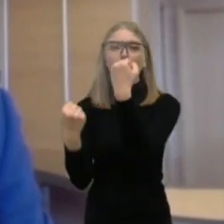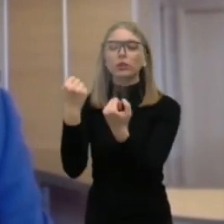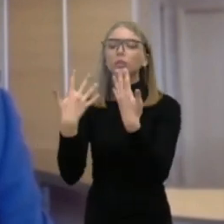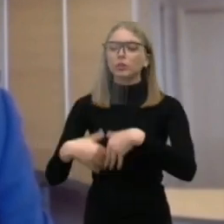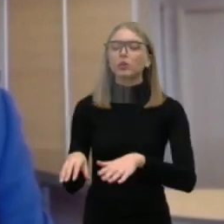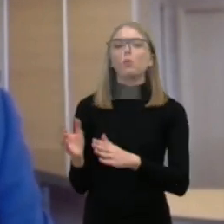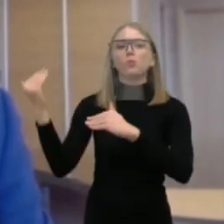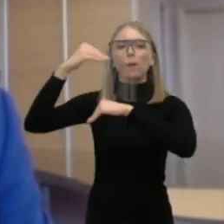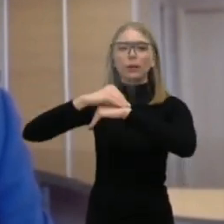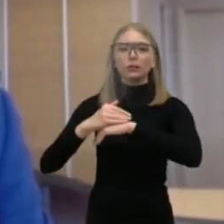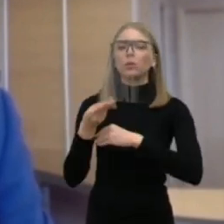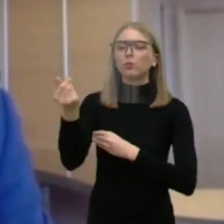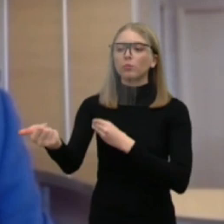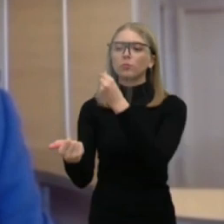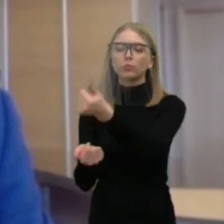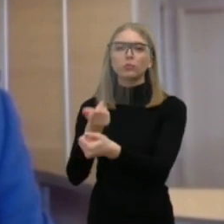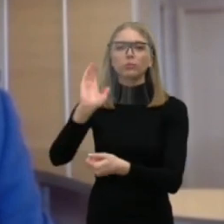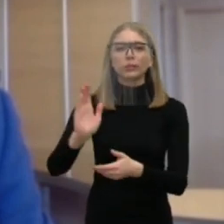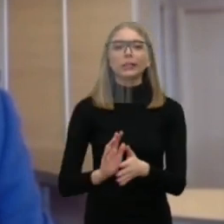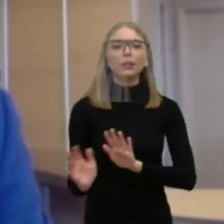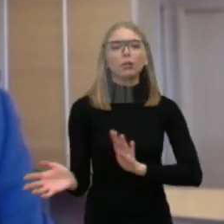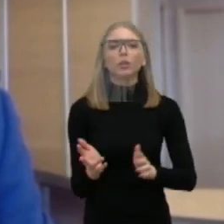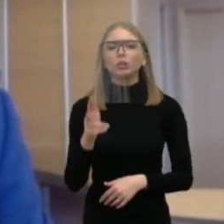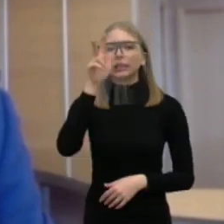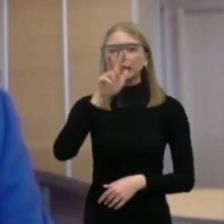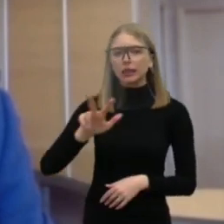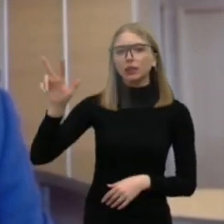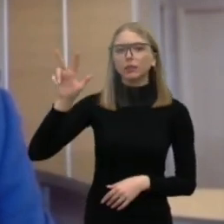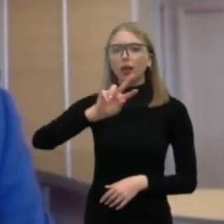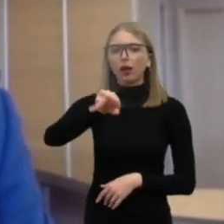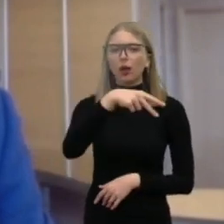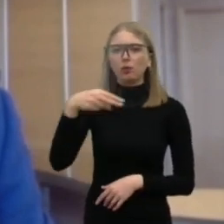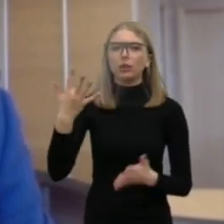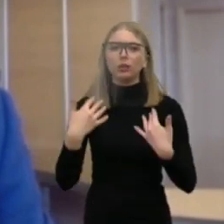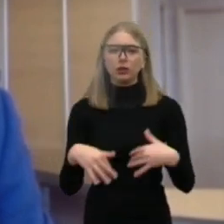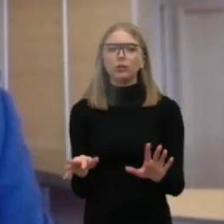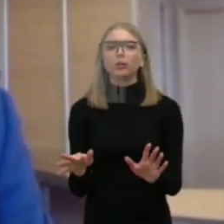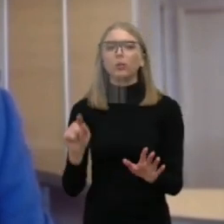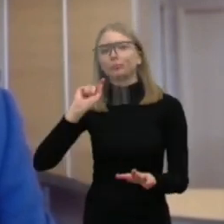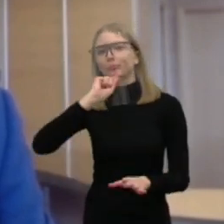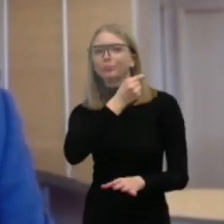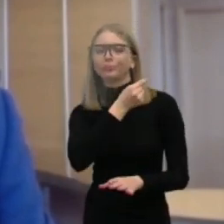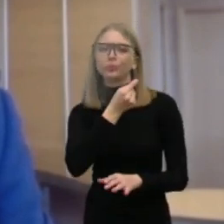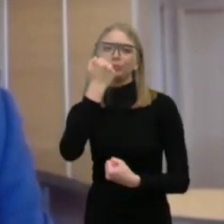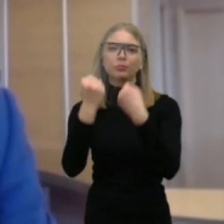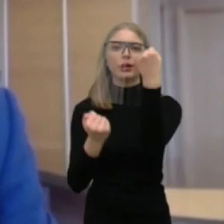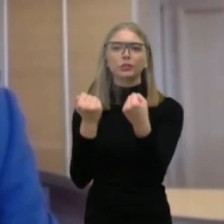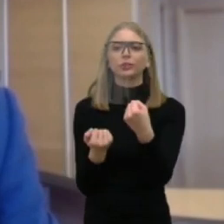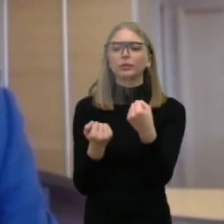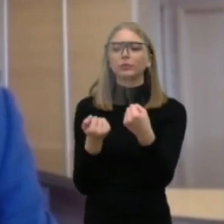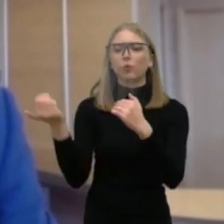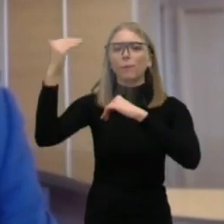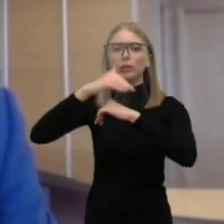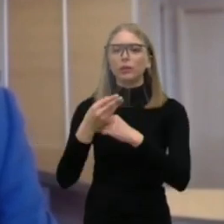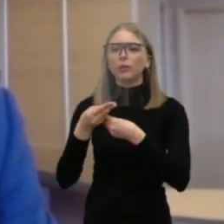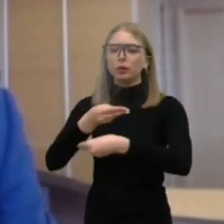Pabandysime apie 3 milijonai eurų planuojamas skirti šiemet elektromobiliams. Matome, kad pernai tik paskalbta priemonė dar